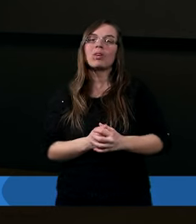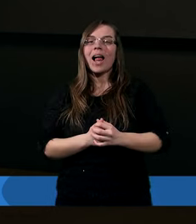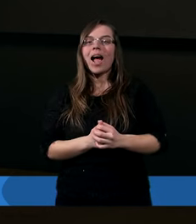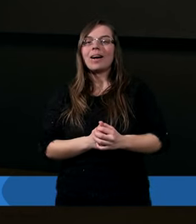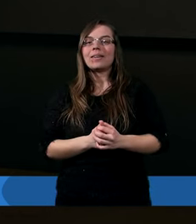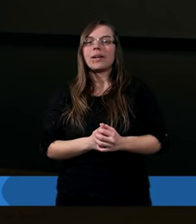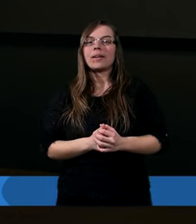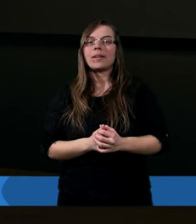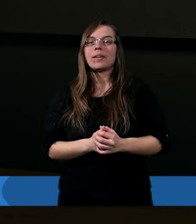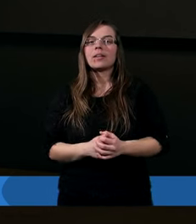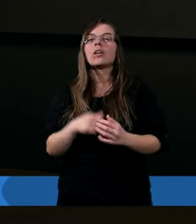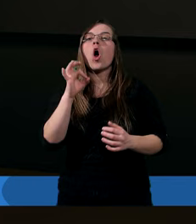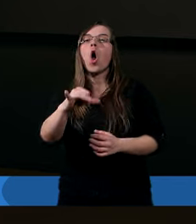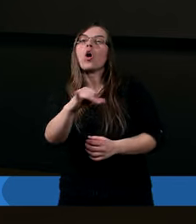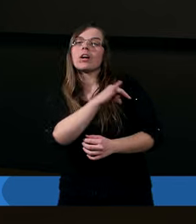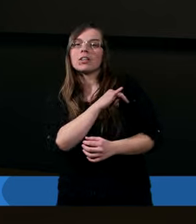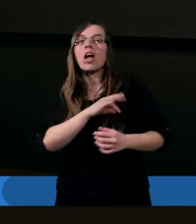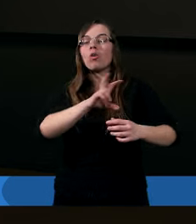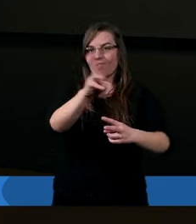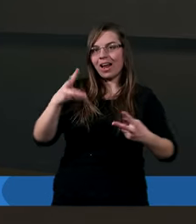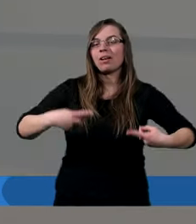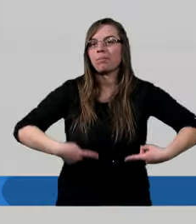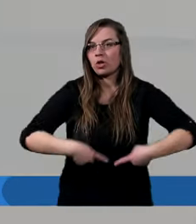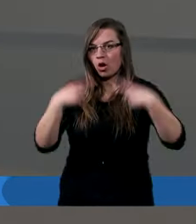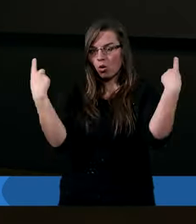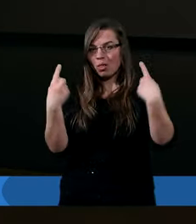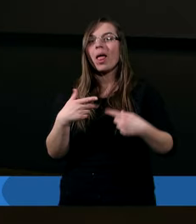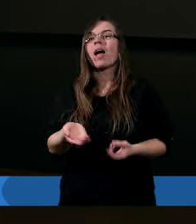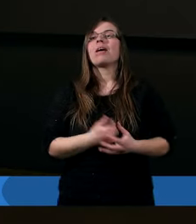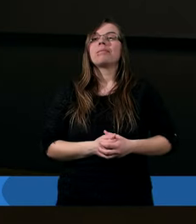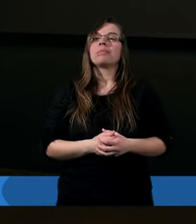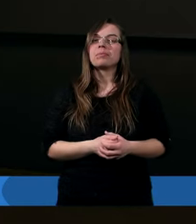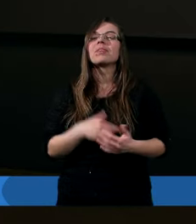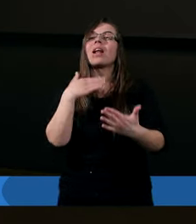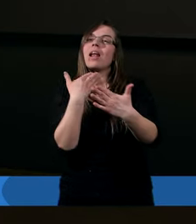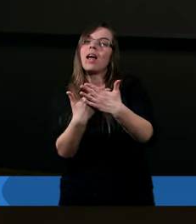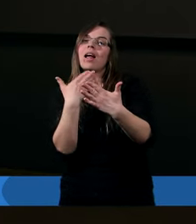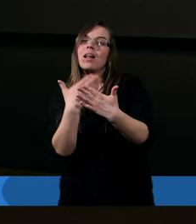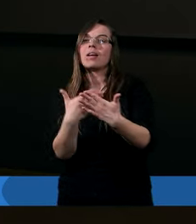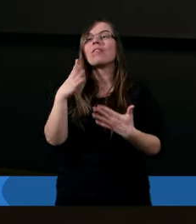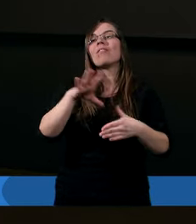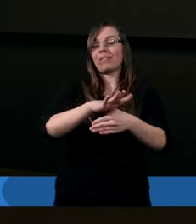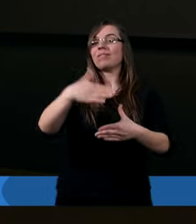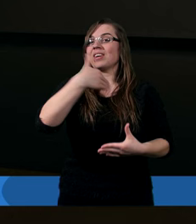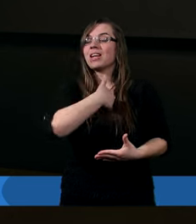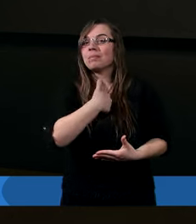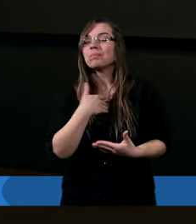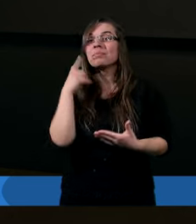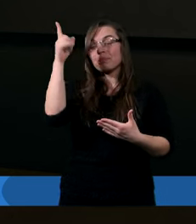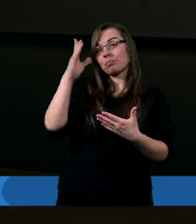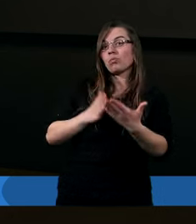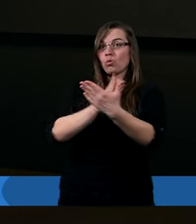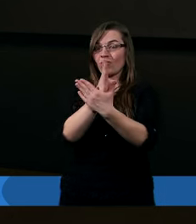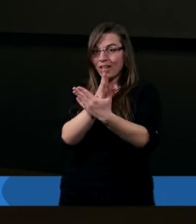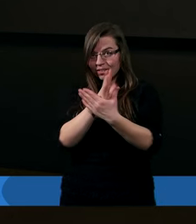o grzechu was przekona, dlatego że nie uwierzyliśmy